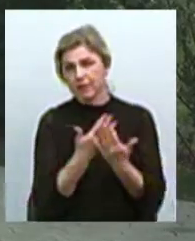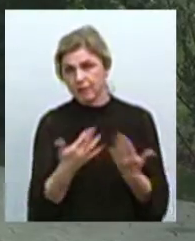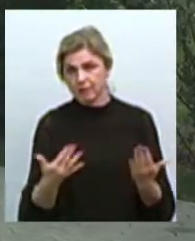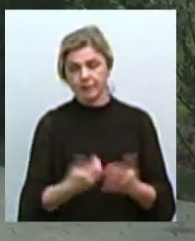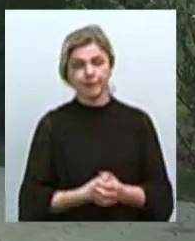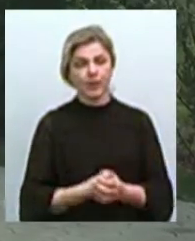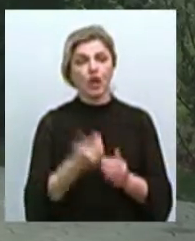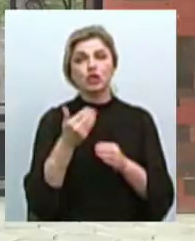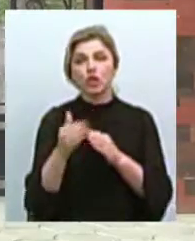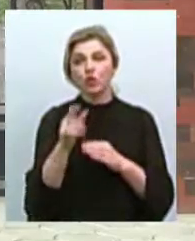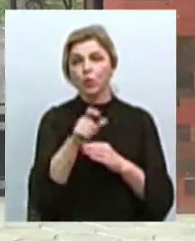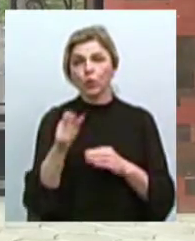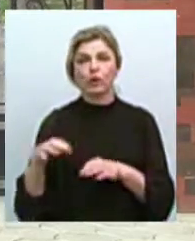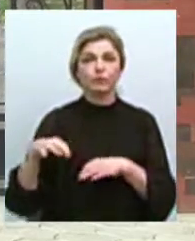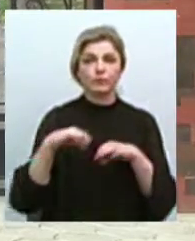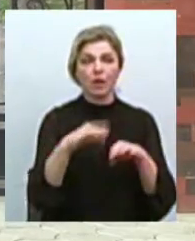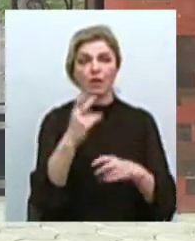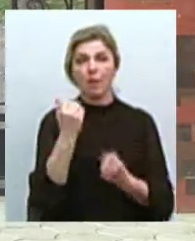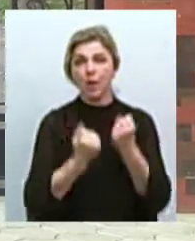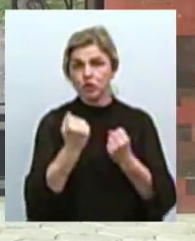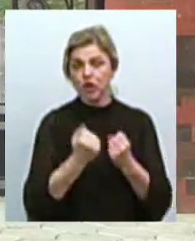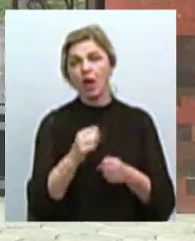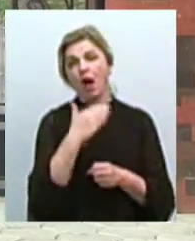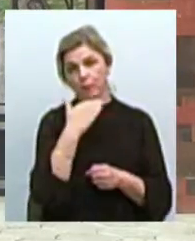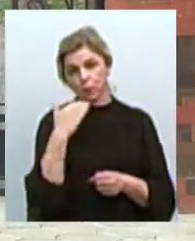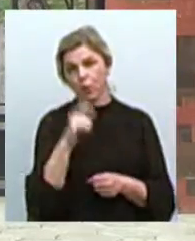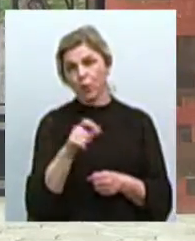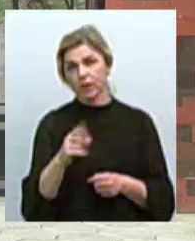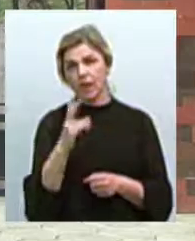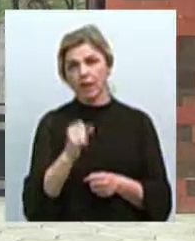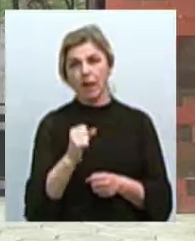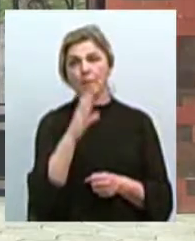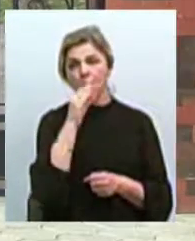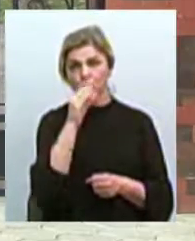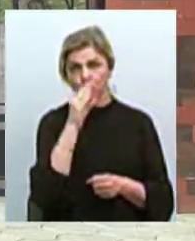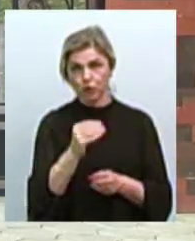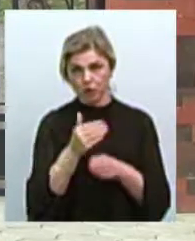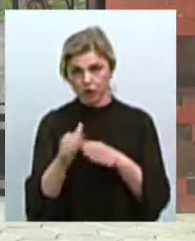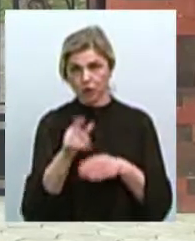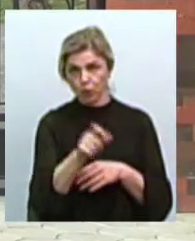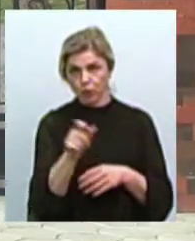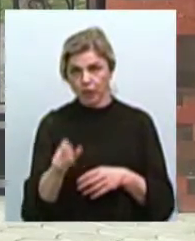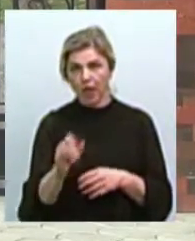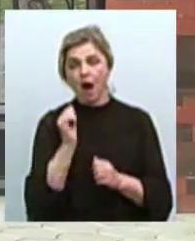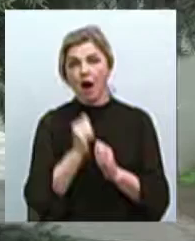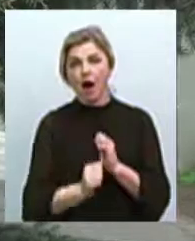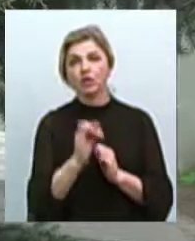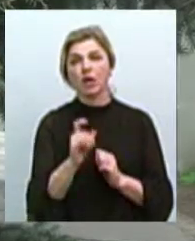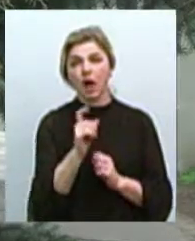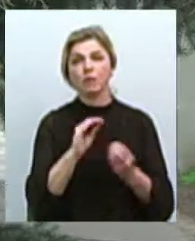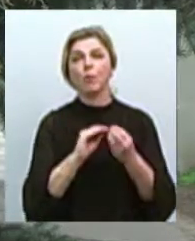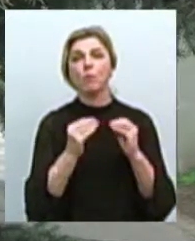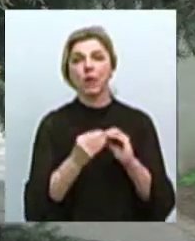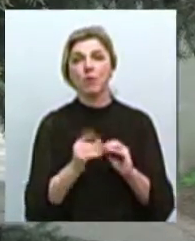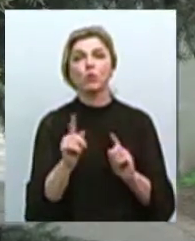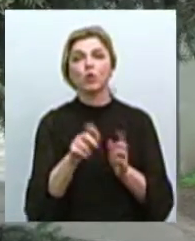Частина приїжджає на машинах, а частина на громадському транспорті. Священник приїжджає на маршрутці. І кожного разу у нього проблема, щоб